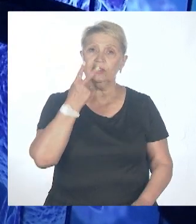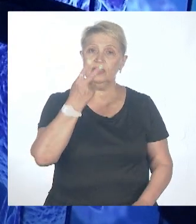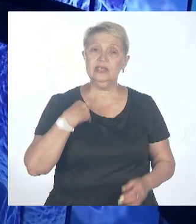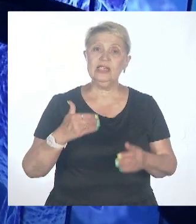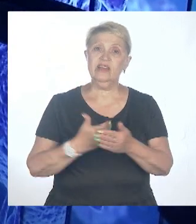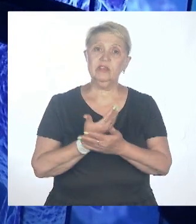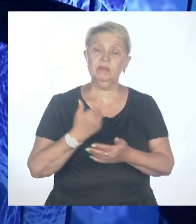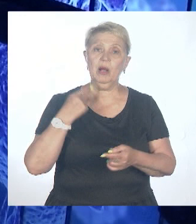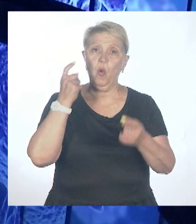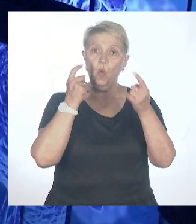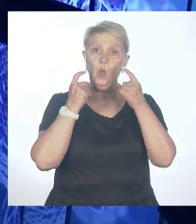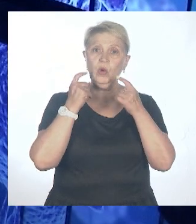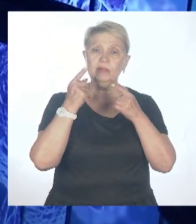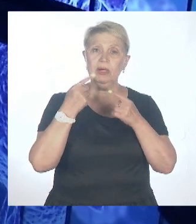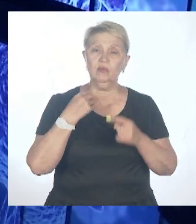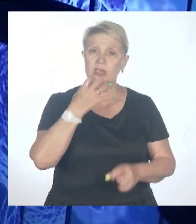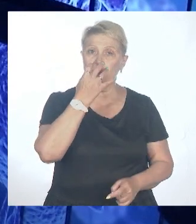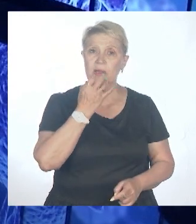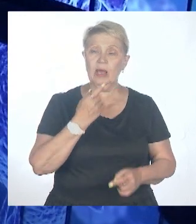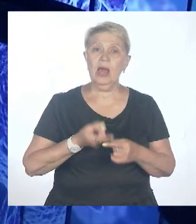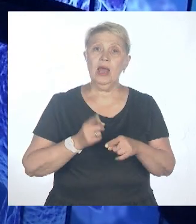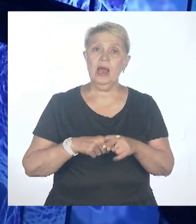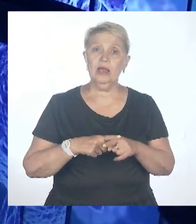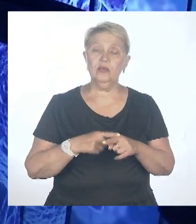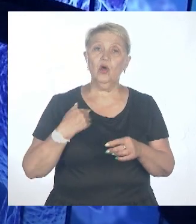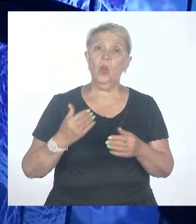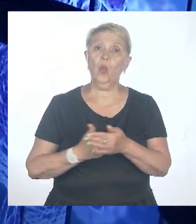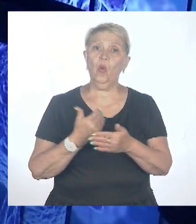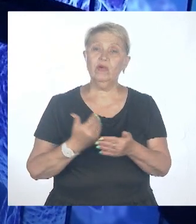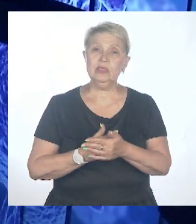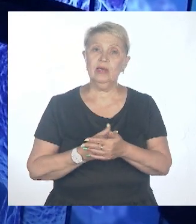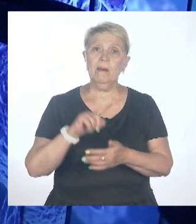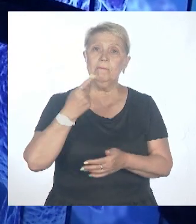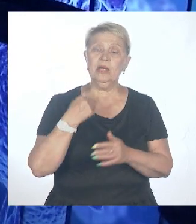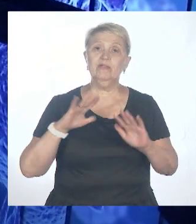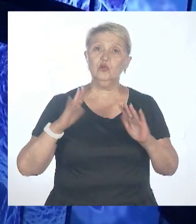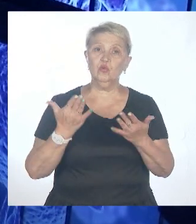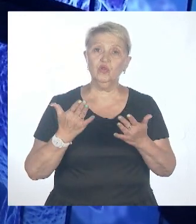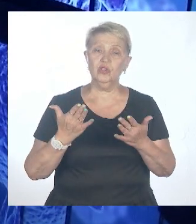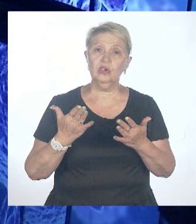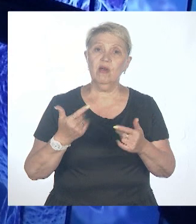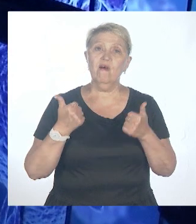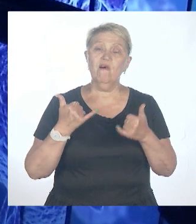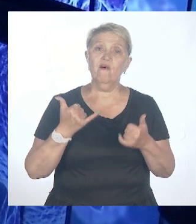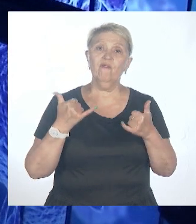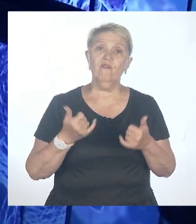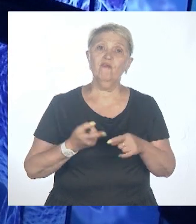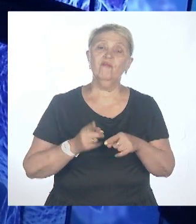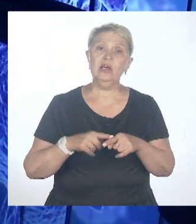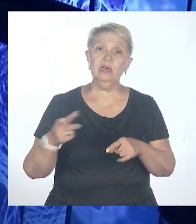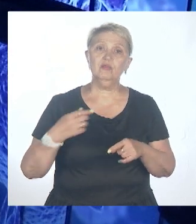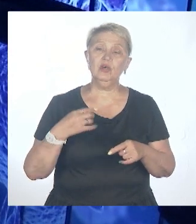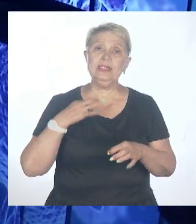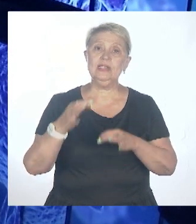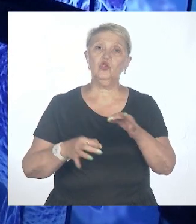Эти оспенные новости нужно фильтровать. Потому что первый случай в Нигерии в этом сезоне. Уточнение. Потому